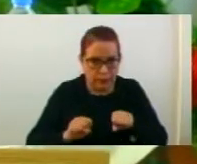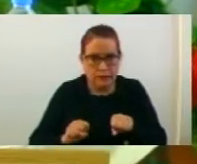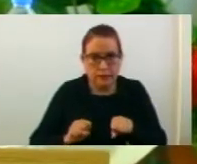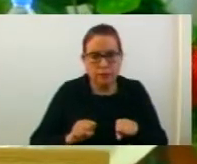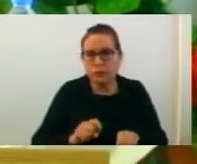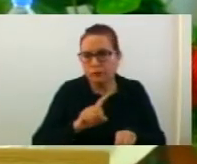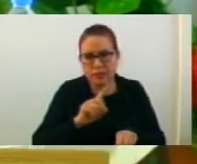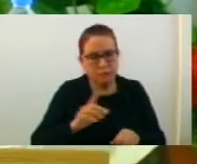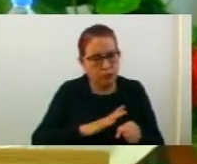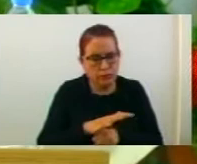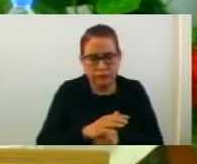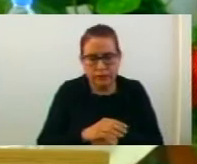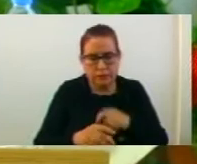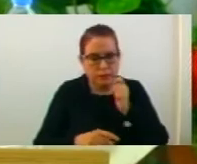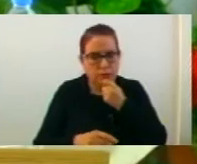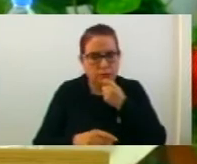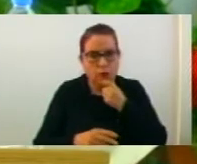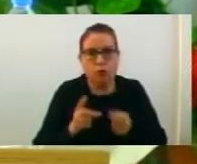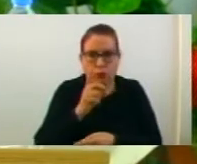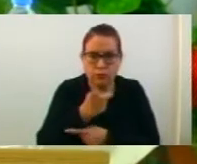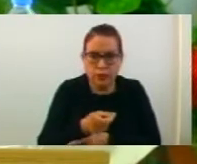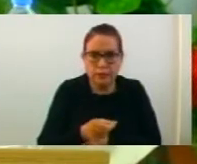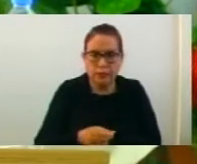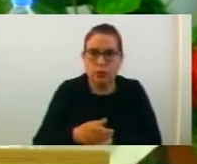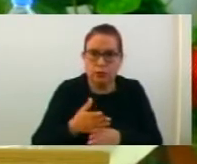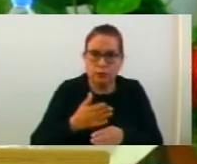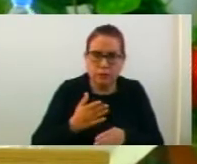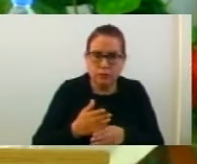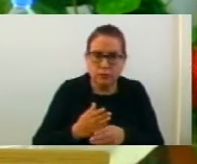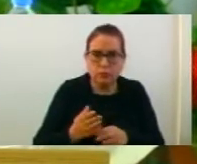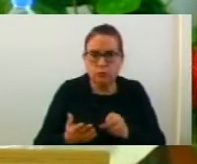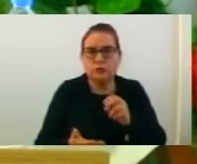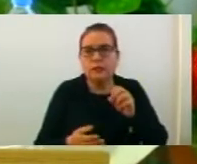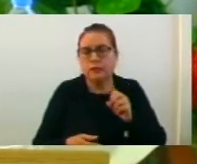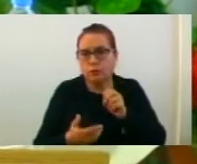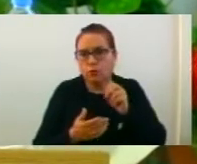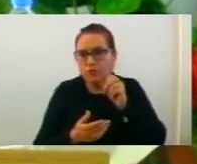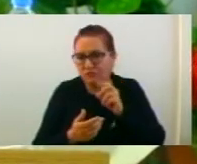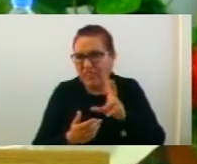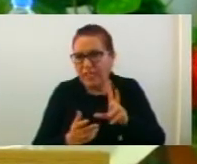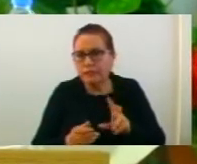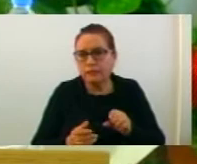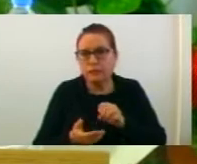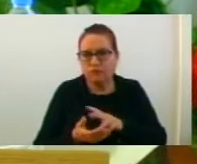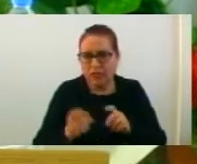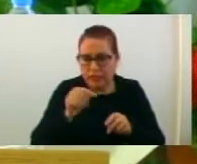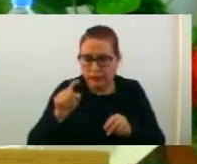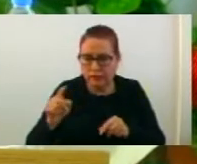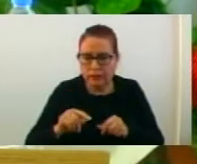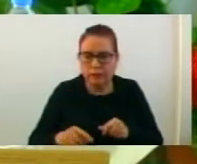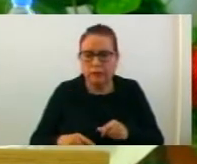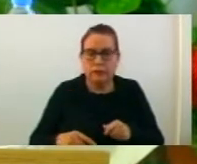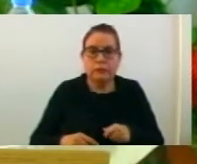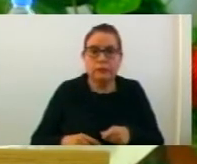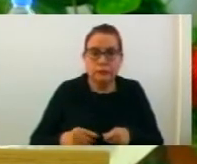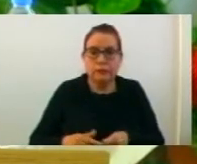безнеден, против, безнеден, воздържен, донесе. Одлука за доделување парична помош на Ива Костевска от Струмица во нето